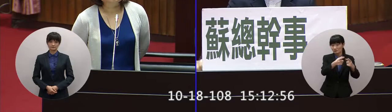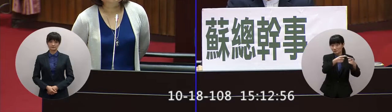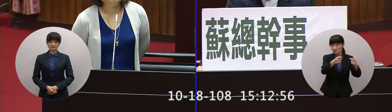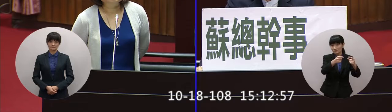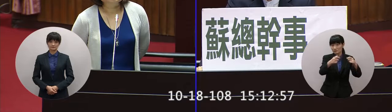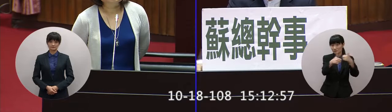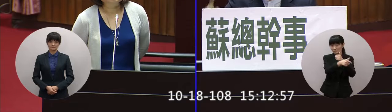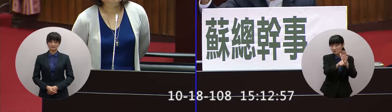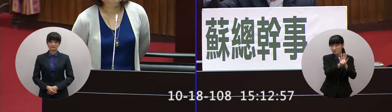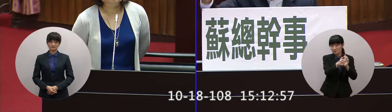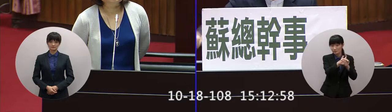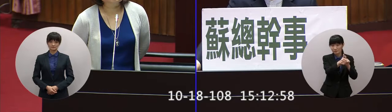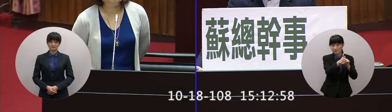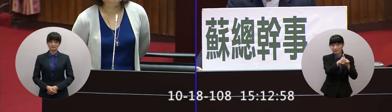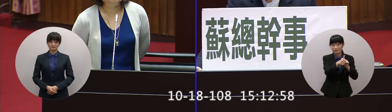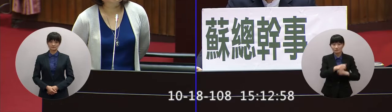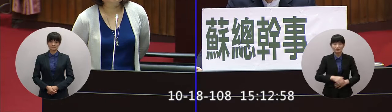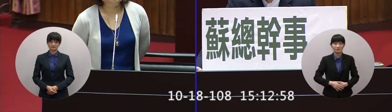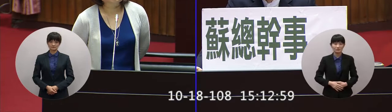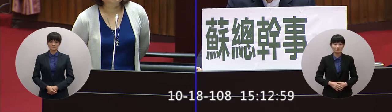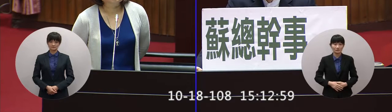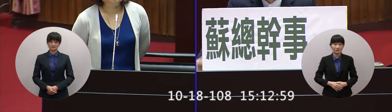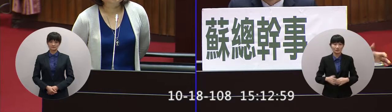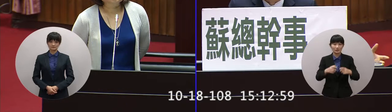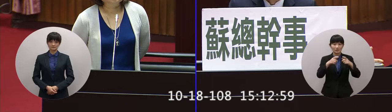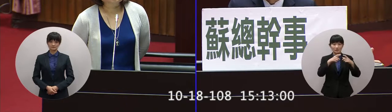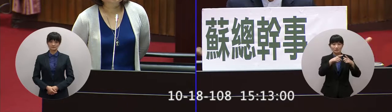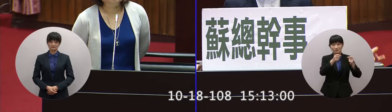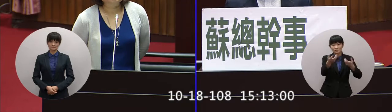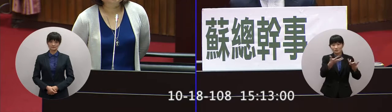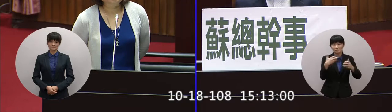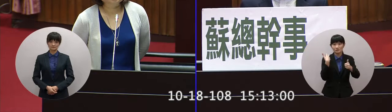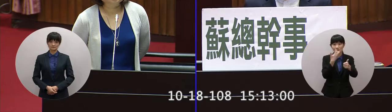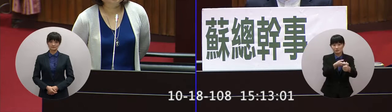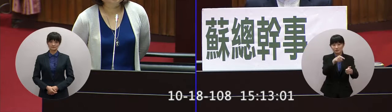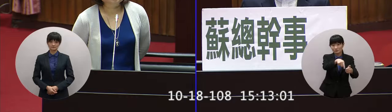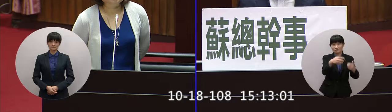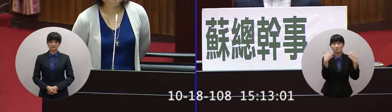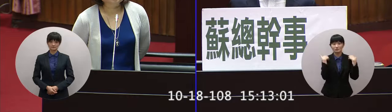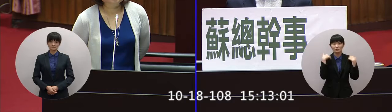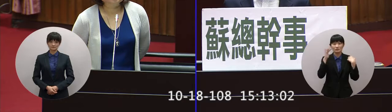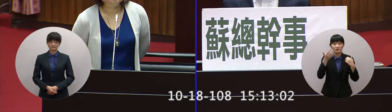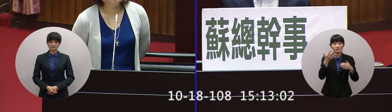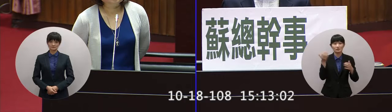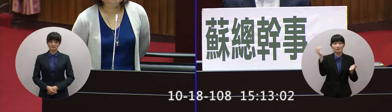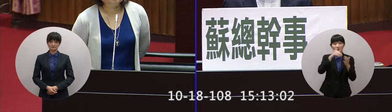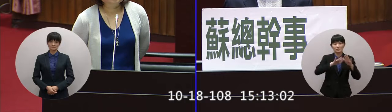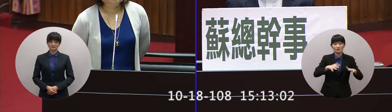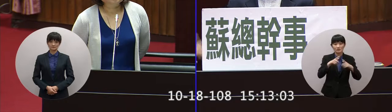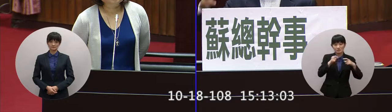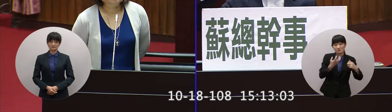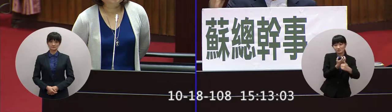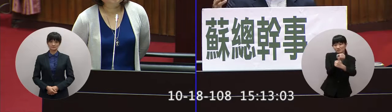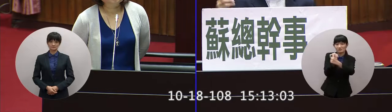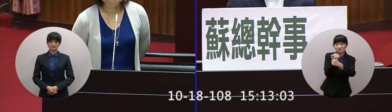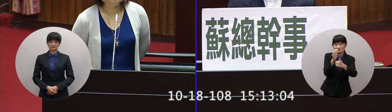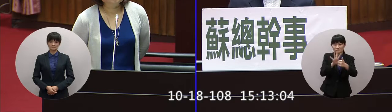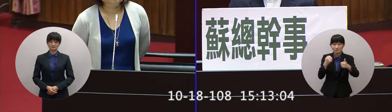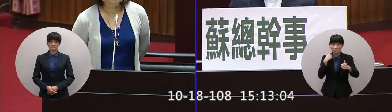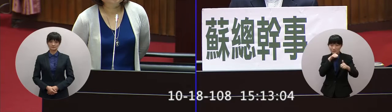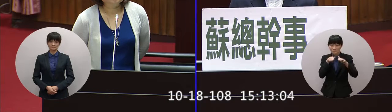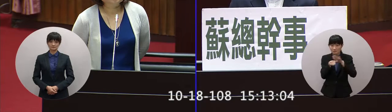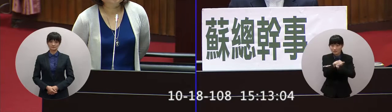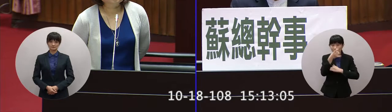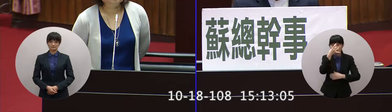日本養他的鼻息結果不給我們加入啊他在主導啊日本真的